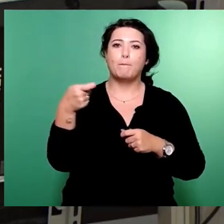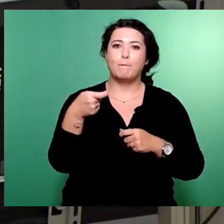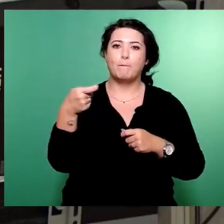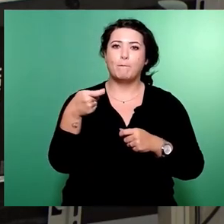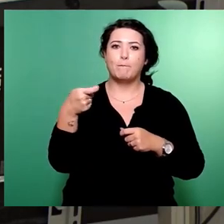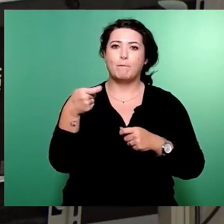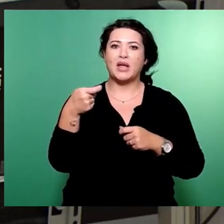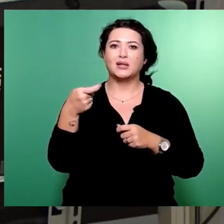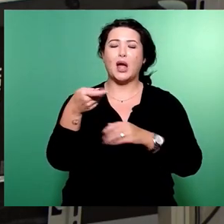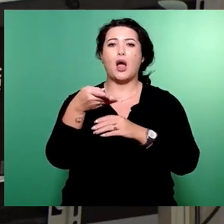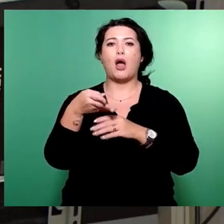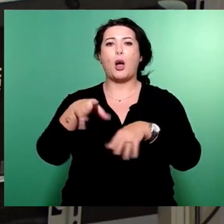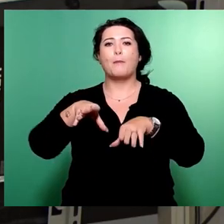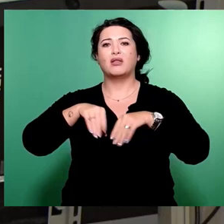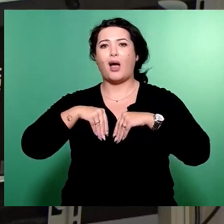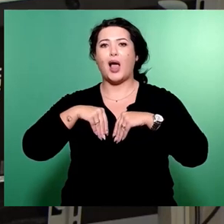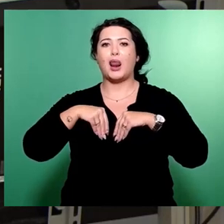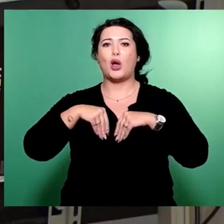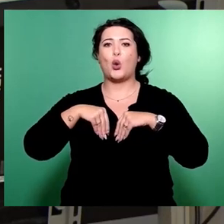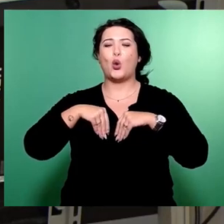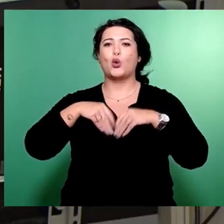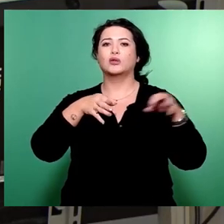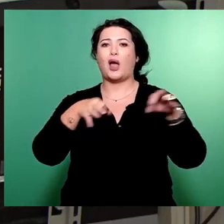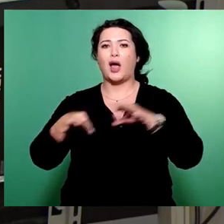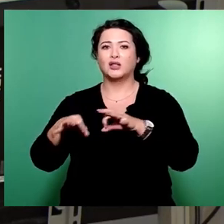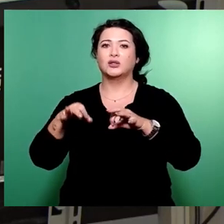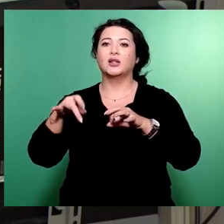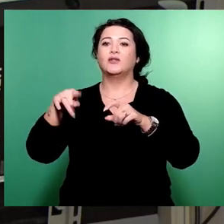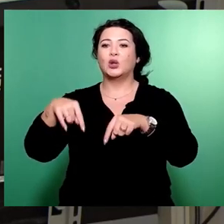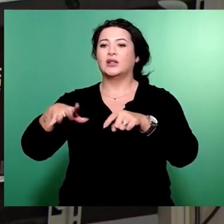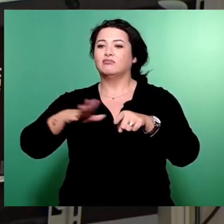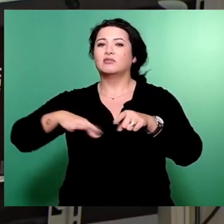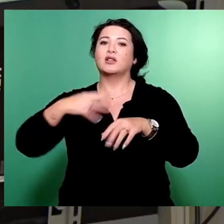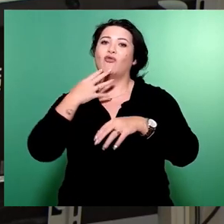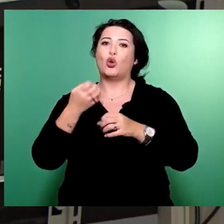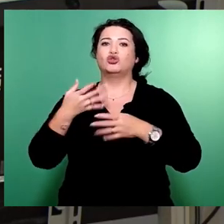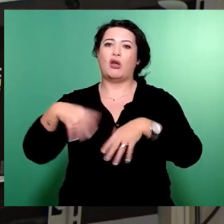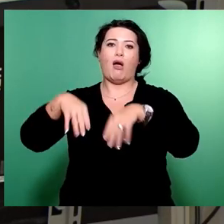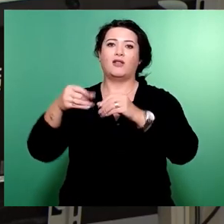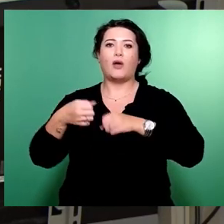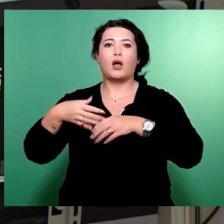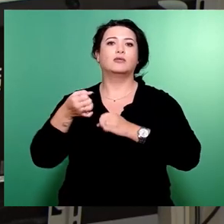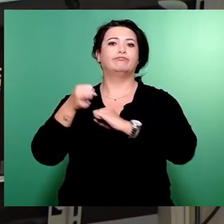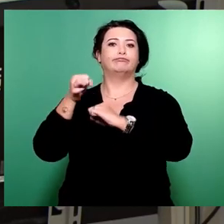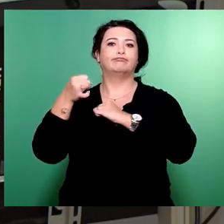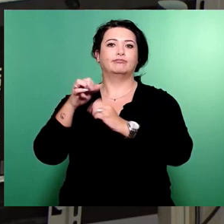insbesondere erst einmal bei unserer WED, in Angriff nehmen, weil bei Fremdvermietern